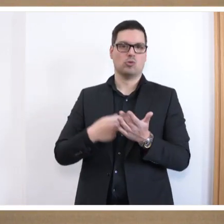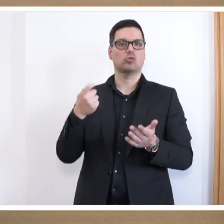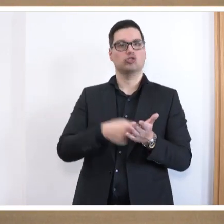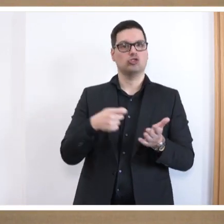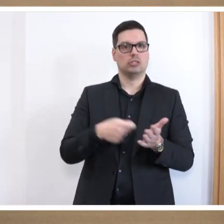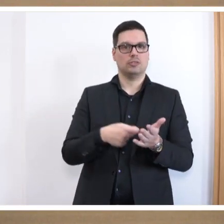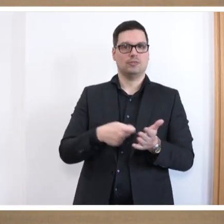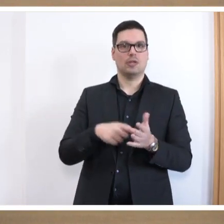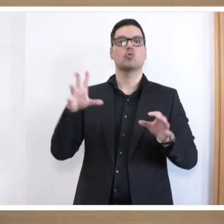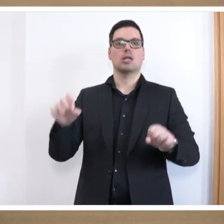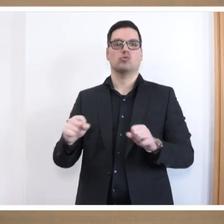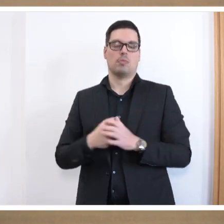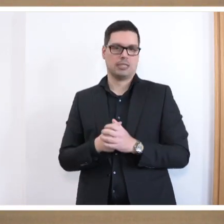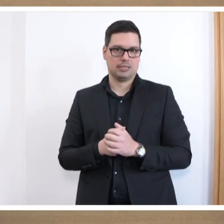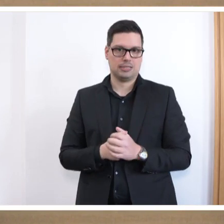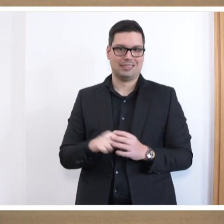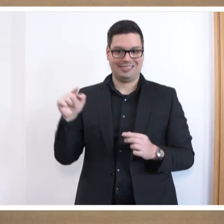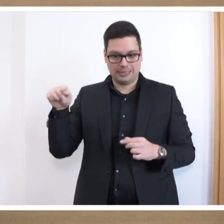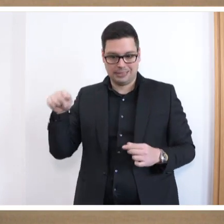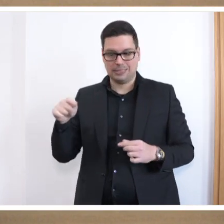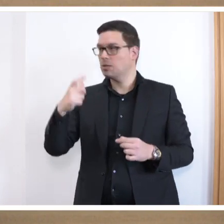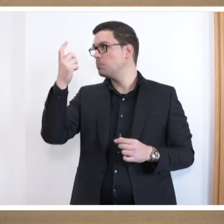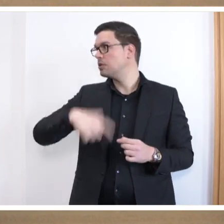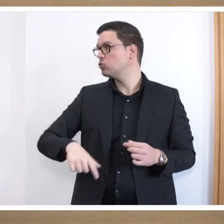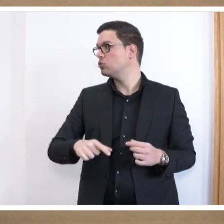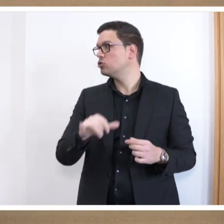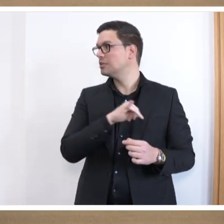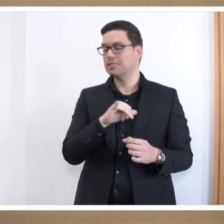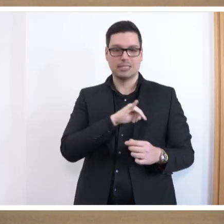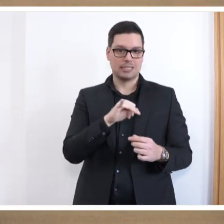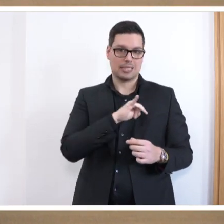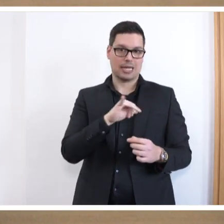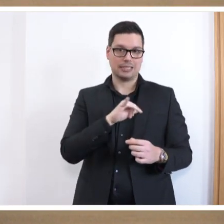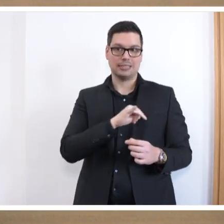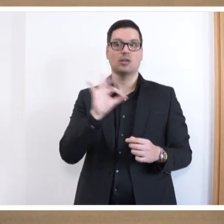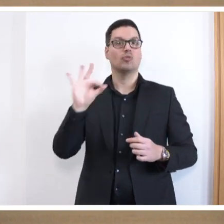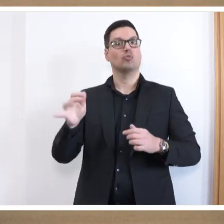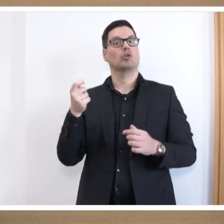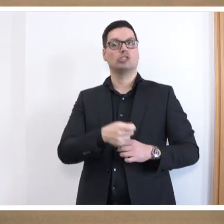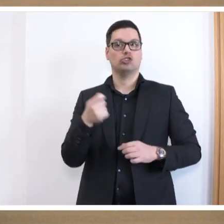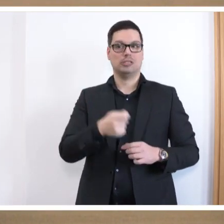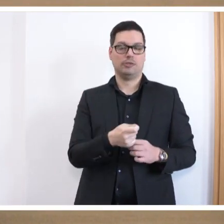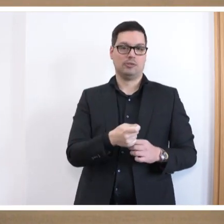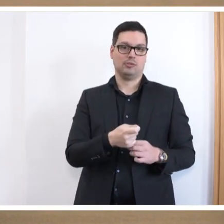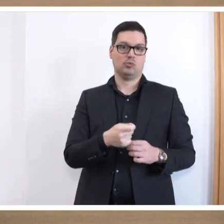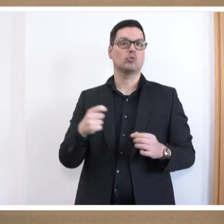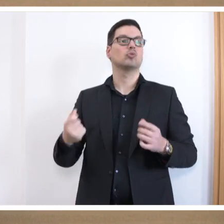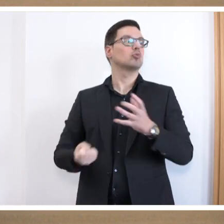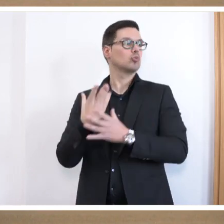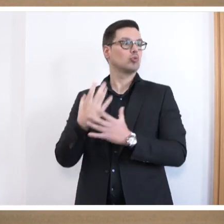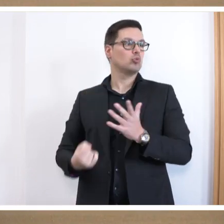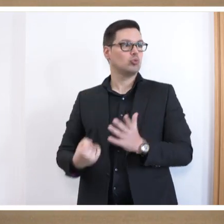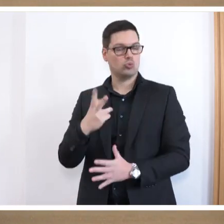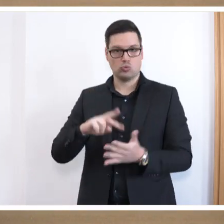Sache zu machen und anzupacken. Ihr persönliches Interesse an und Engagement für die Stiftung und die Kulturpolitik insgesamt